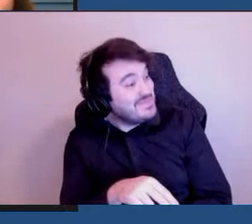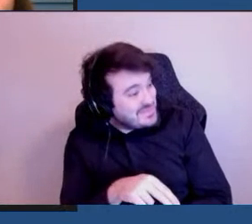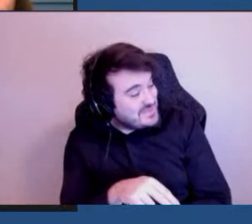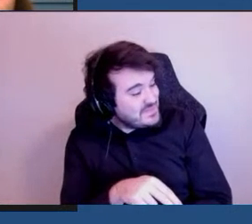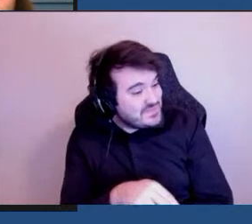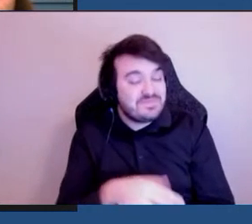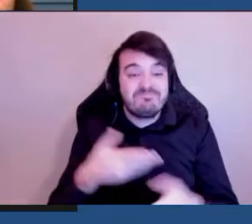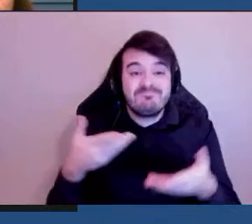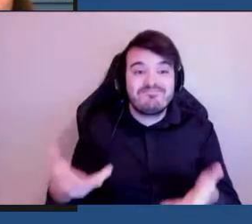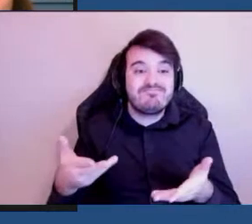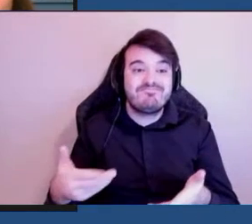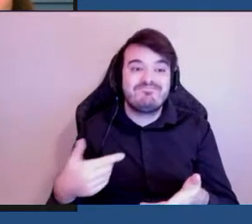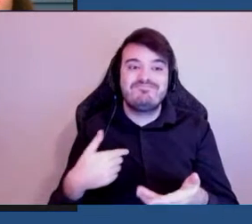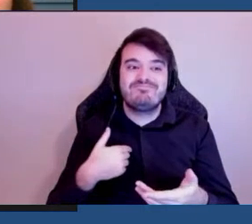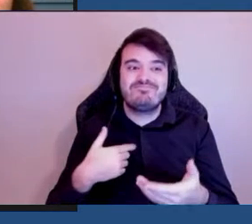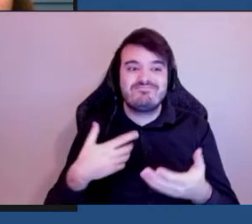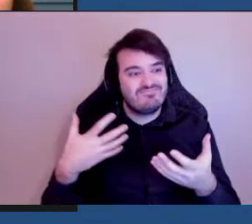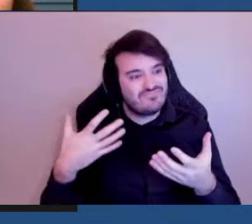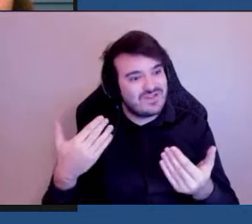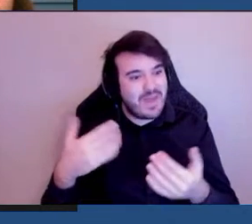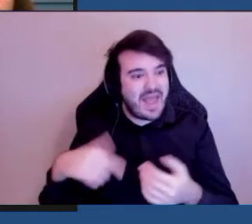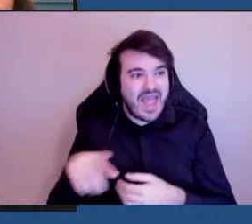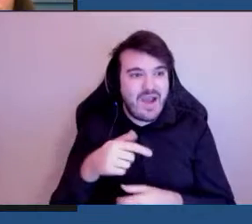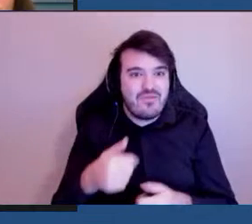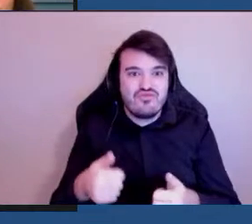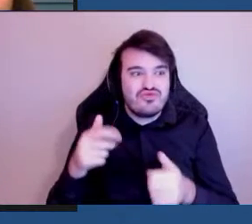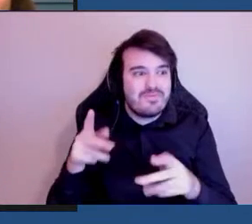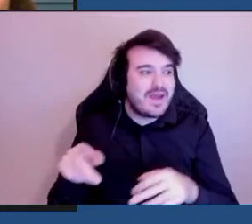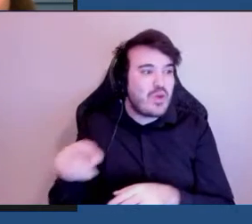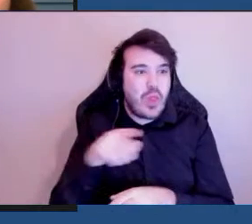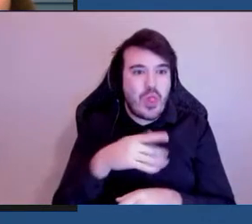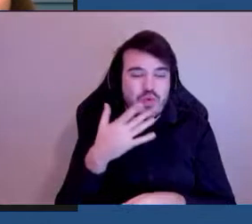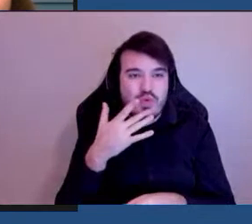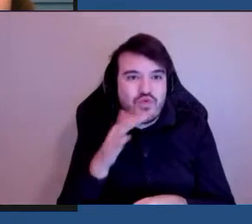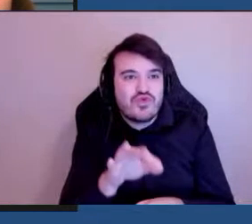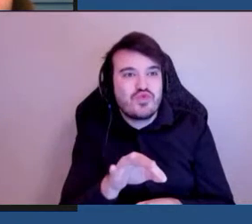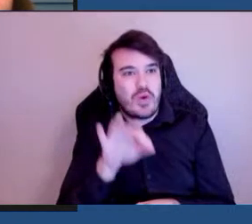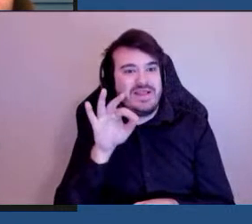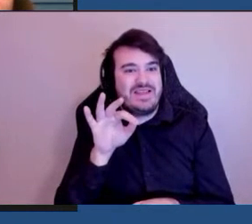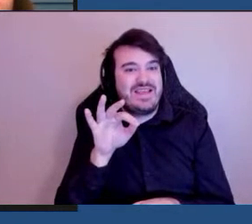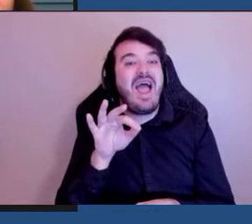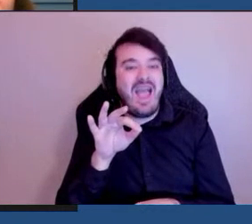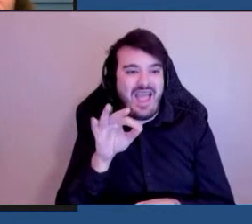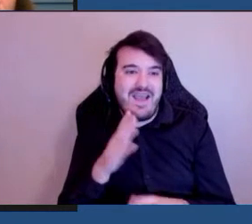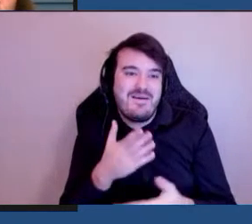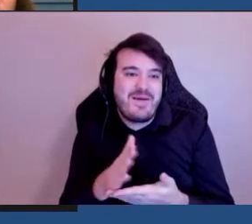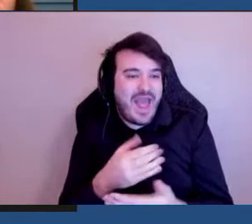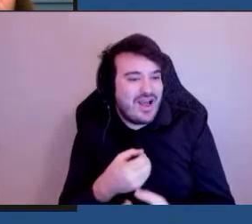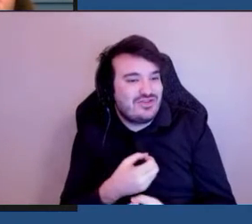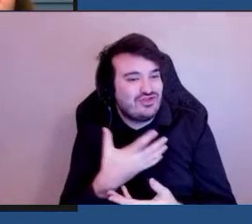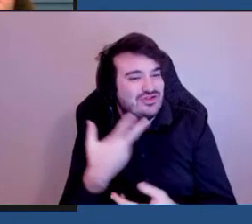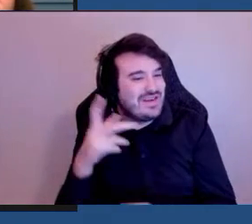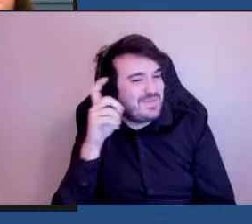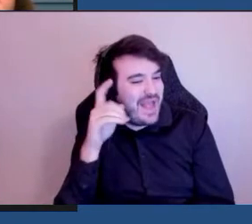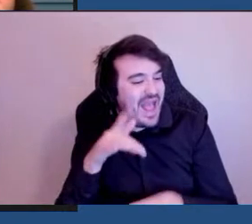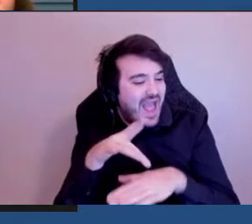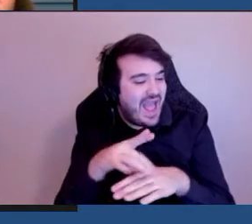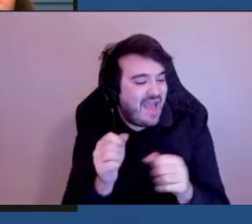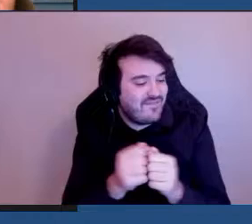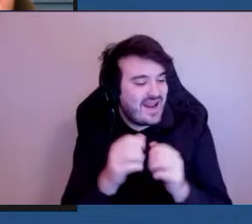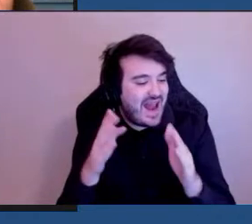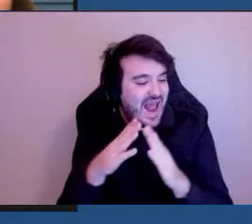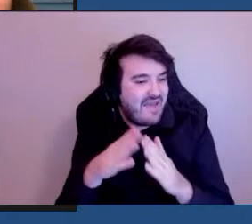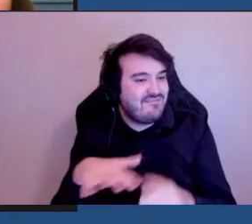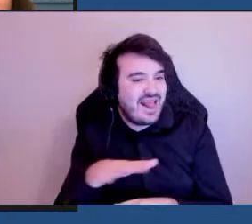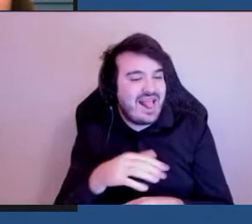j'espère que plus de gens vont choisir de partager leur expérience avec la ville